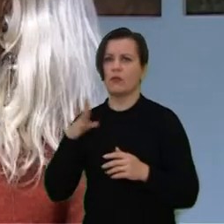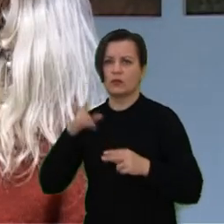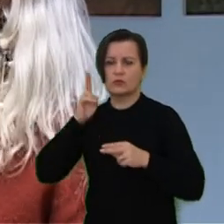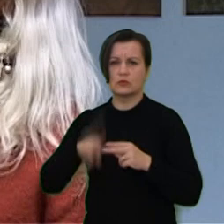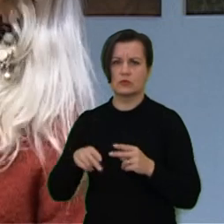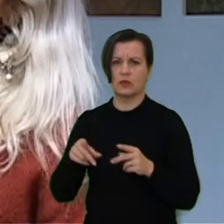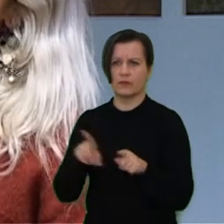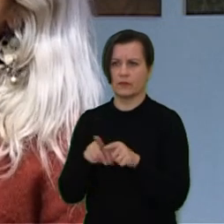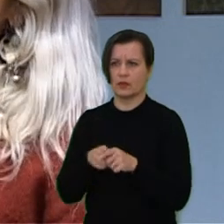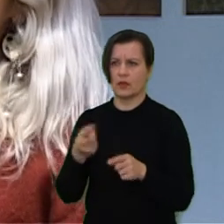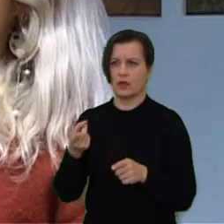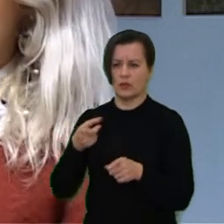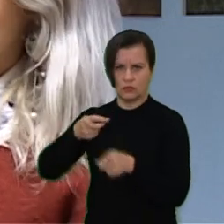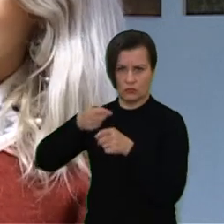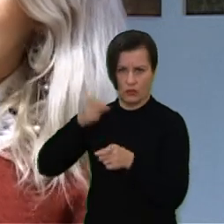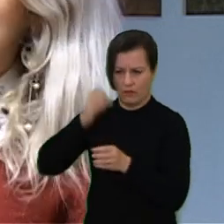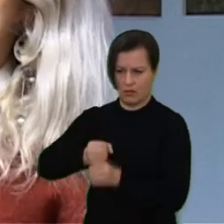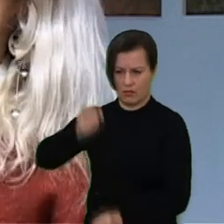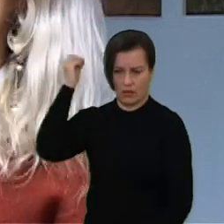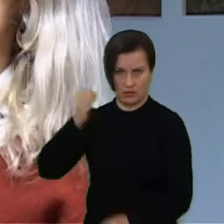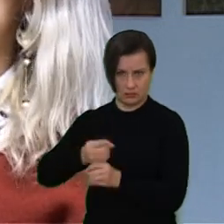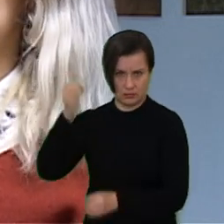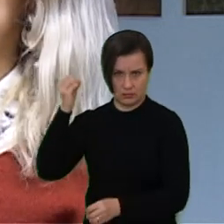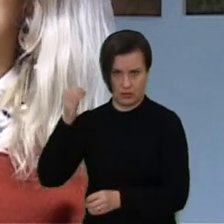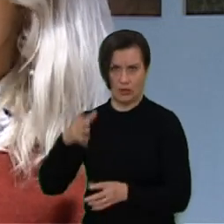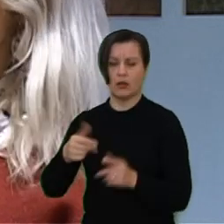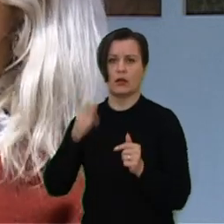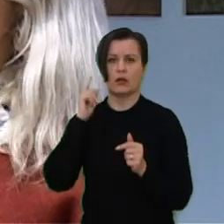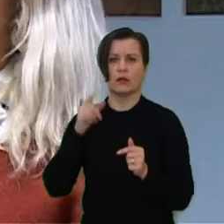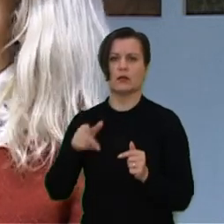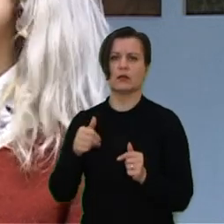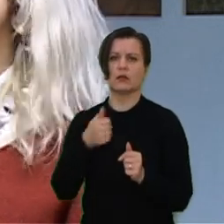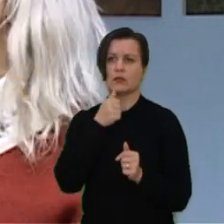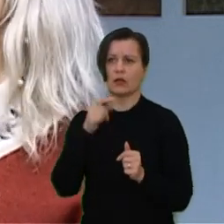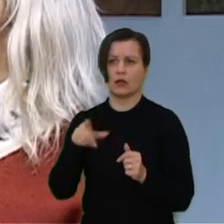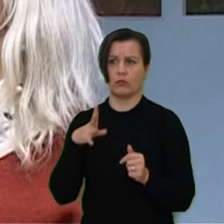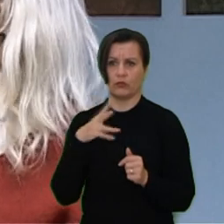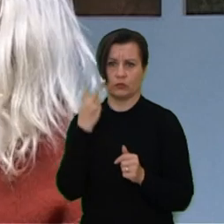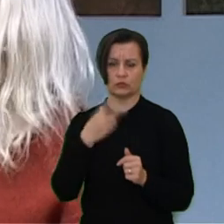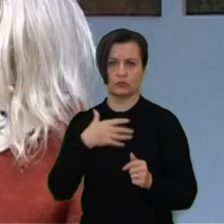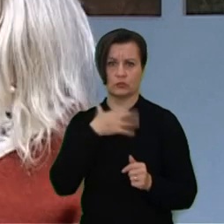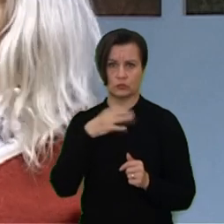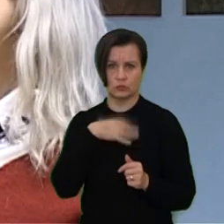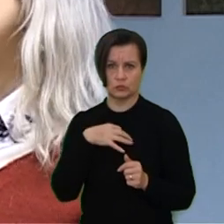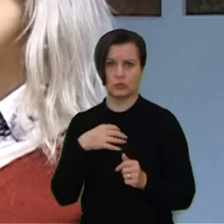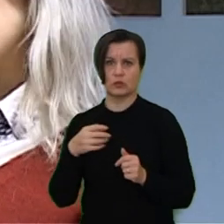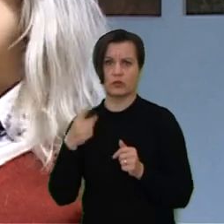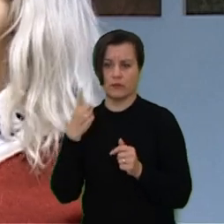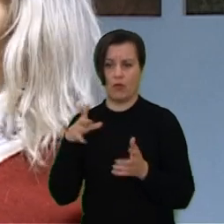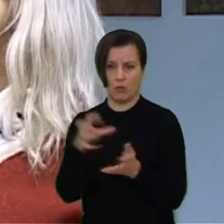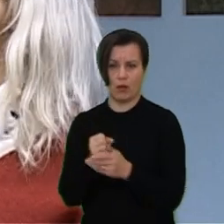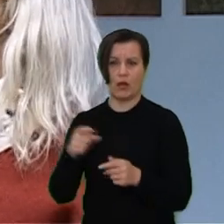užsidarytų. Tada buvo nuspręsta gaudyti specialiomis šuninėmis lasdomis, kadangi buvo du šunis, vienam žmogui nebuvo saugų